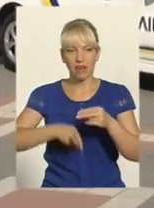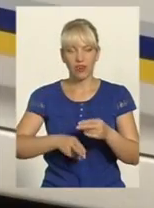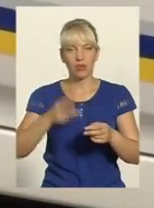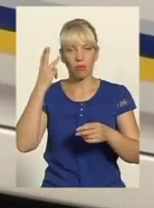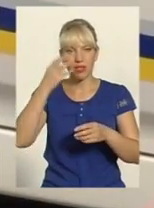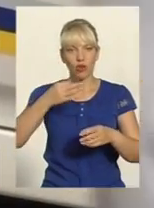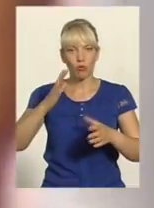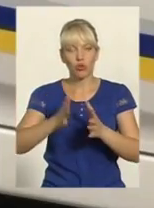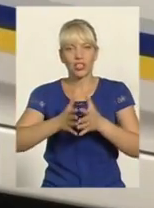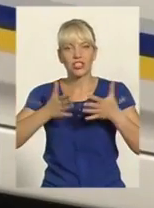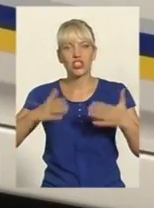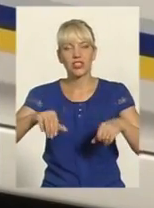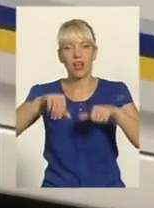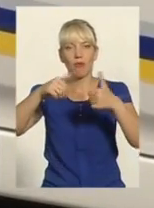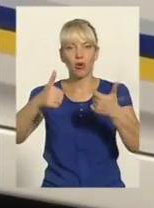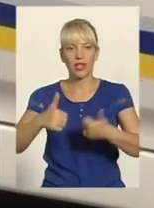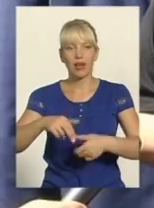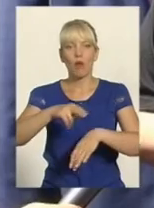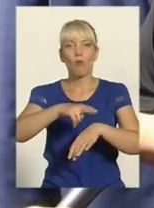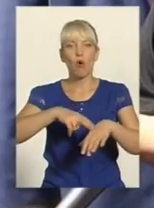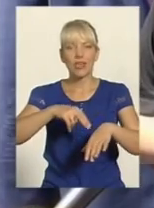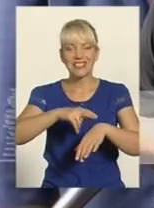ширшу модель поліцейської служби, аніж у столиці